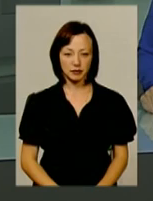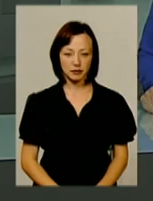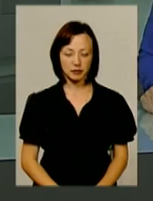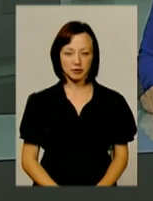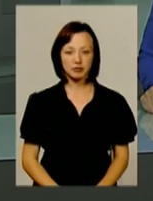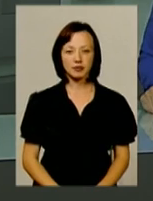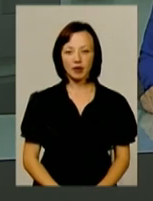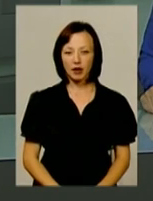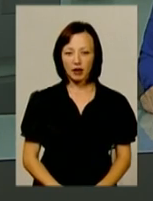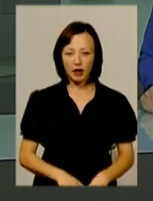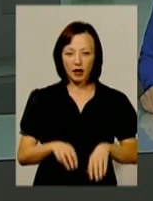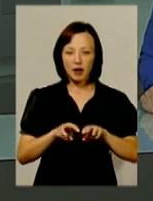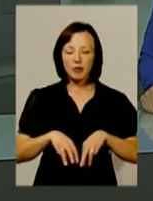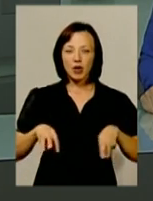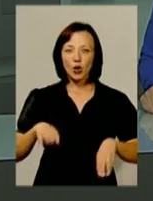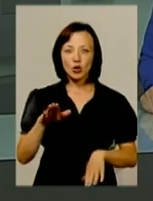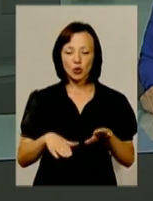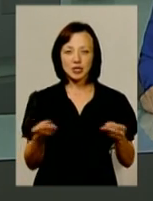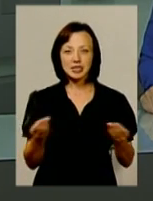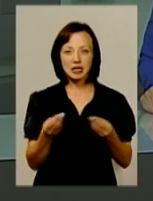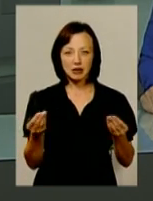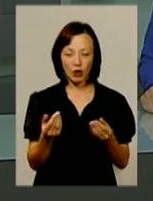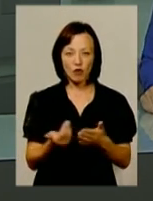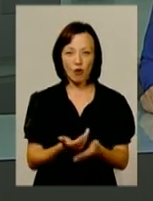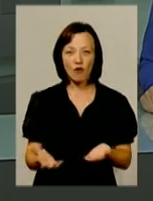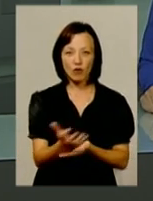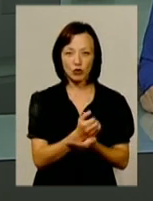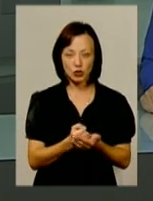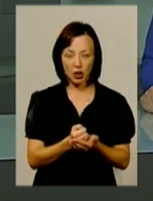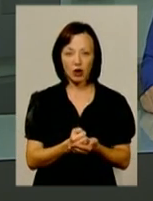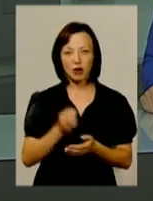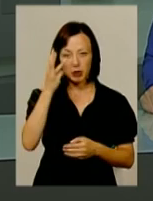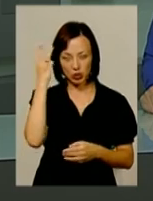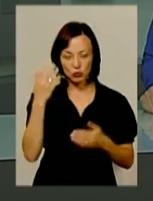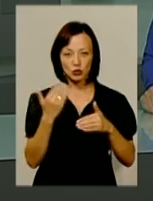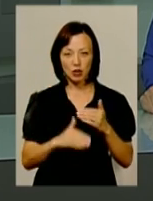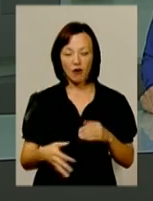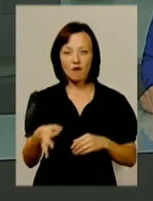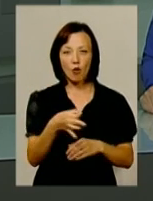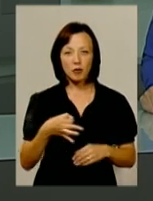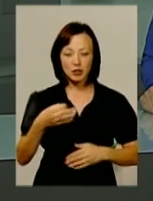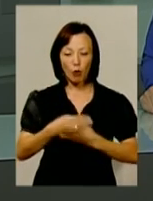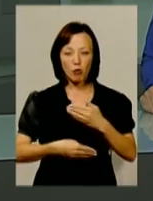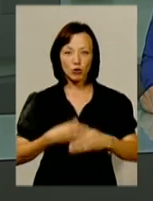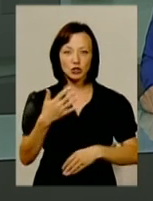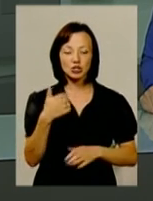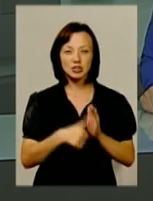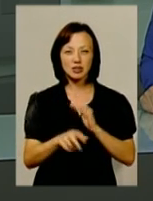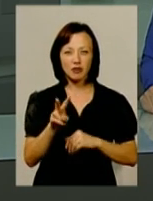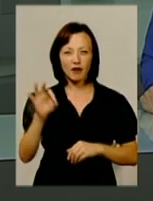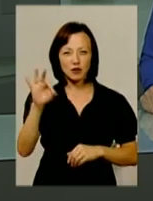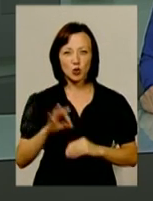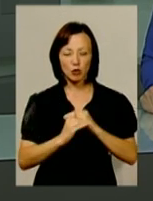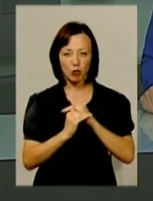Мільйон тонн зерна нового врожаю вже зібрали на Хмельниччині. В області обмолочено понад 62% площ ранніх зернових